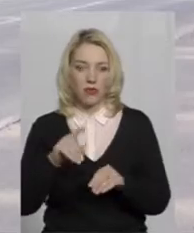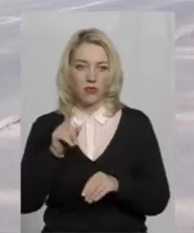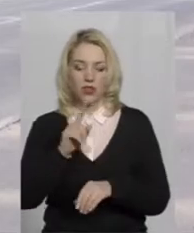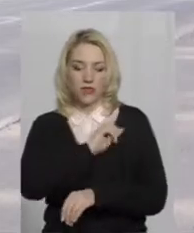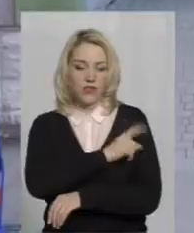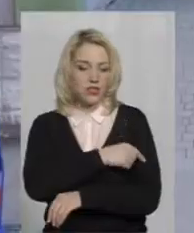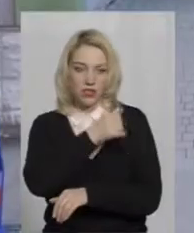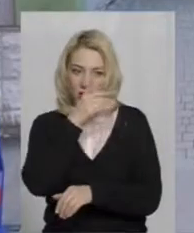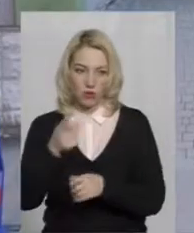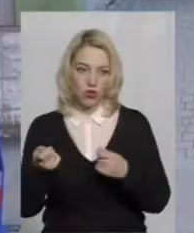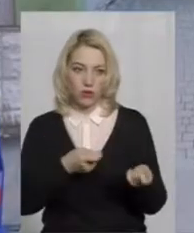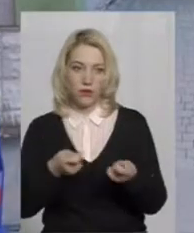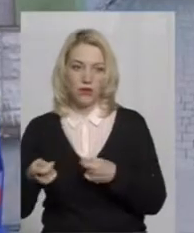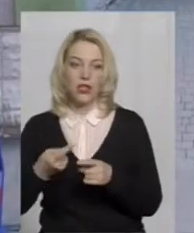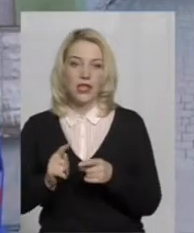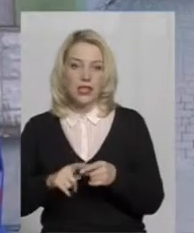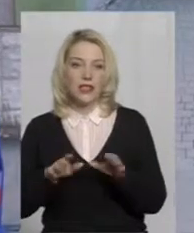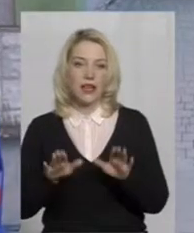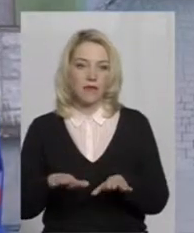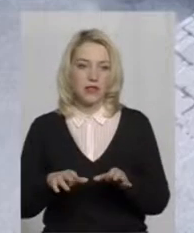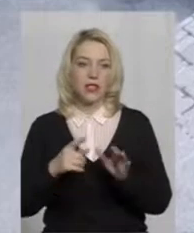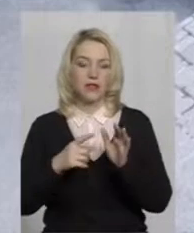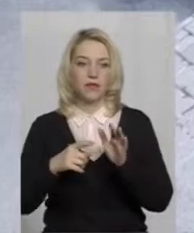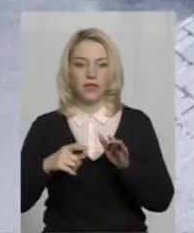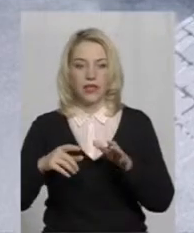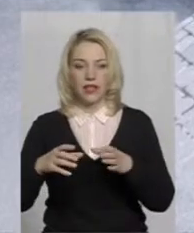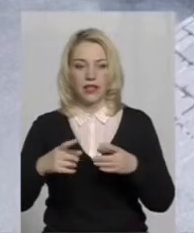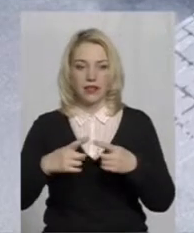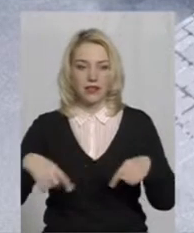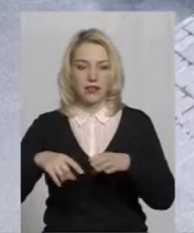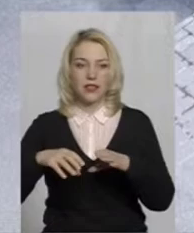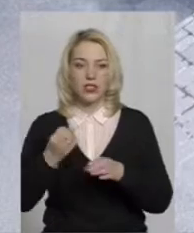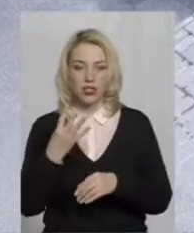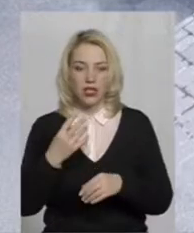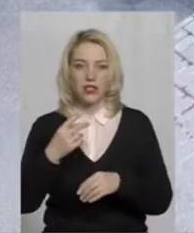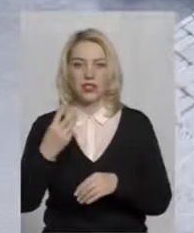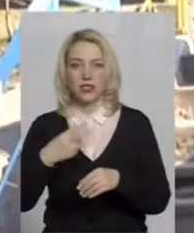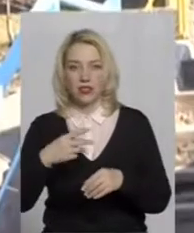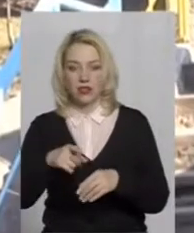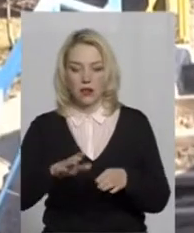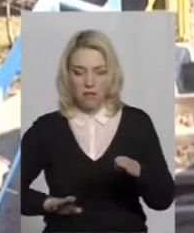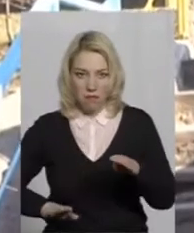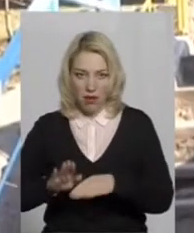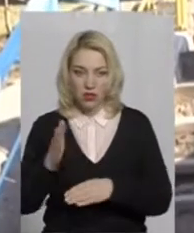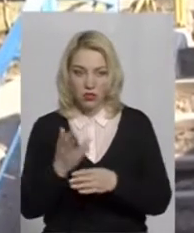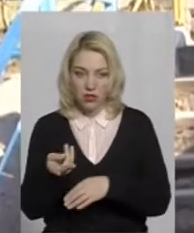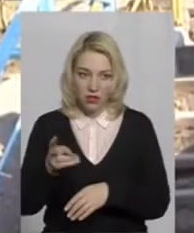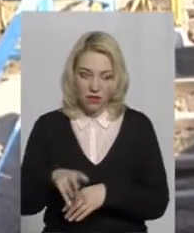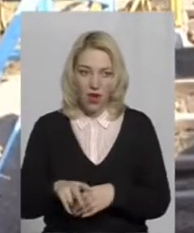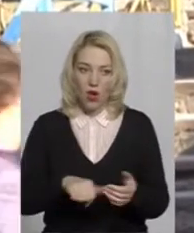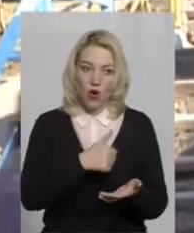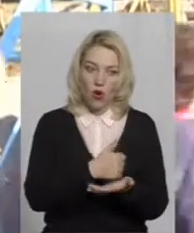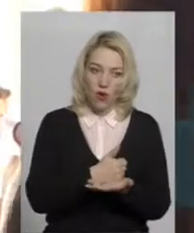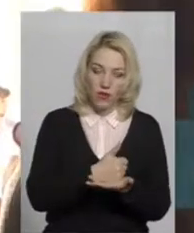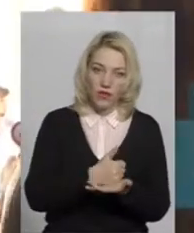на змозі перевезти. Це та сама дільниця номер 68-14-30. Пантусів тут два – біля головного входу та біля сходів поруч, та